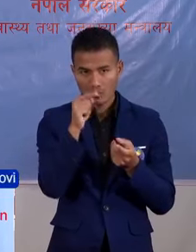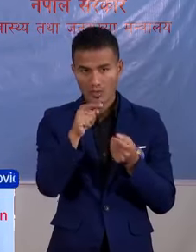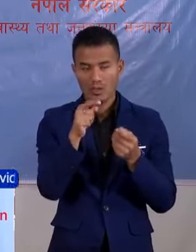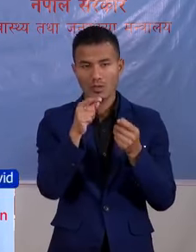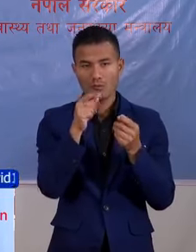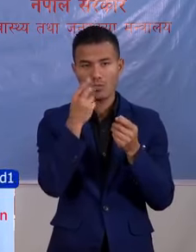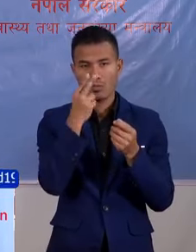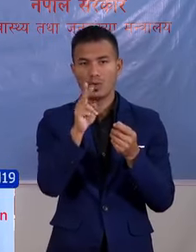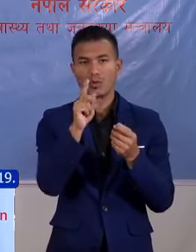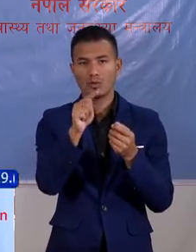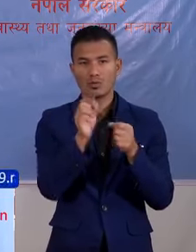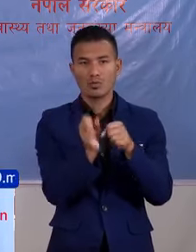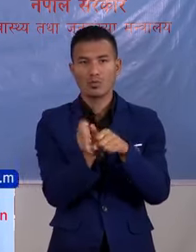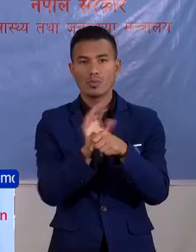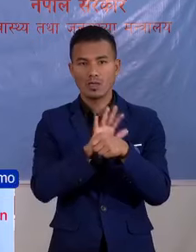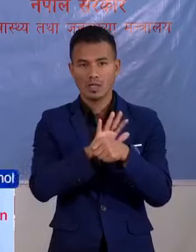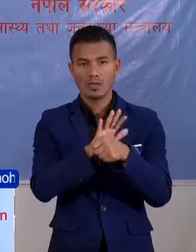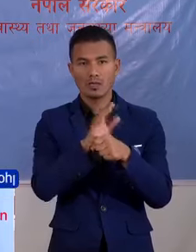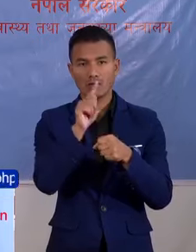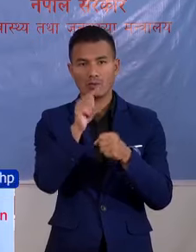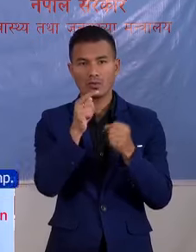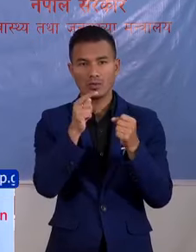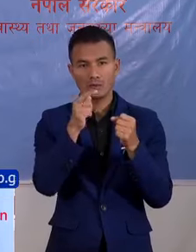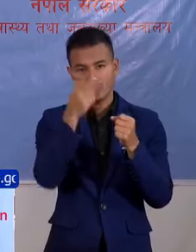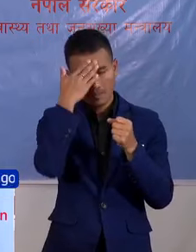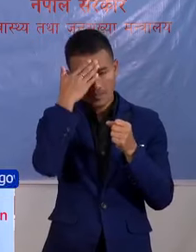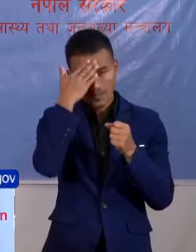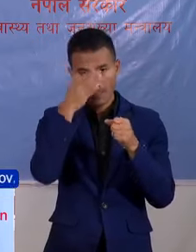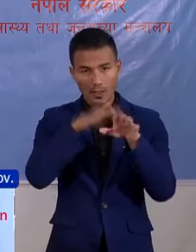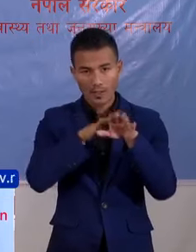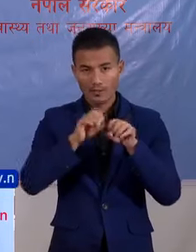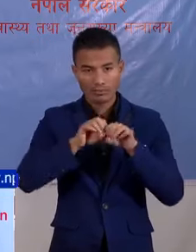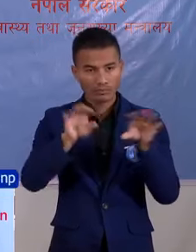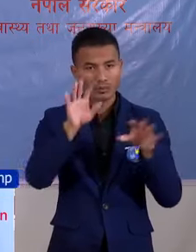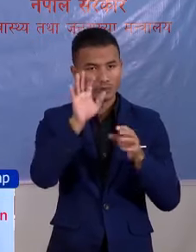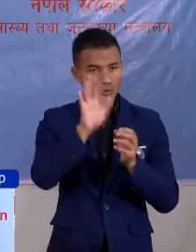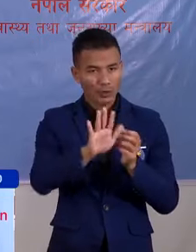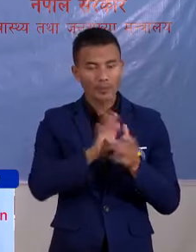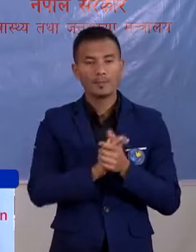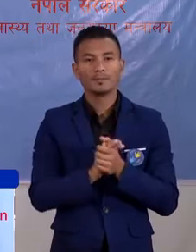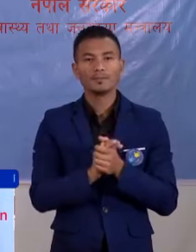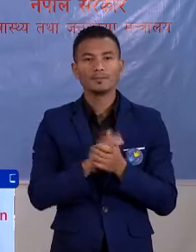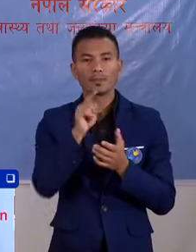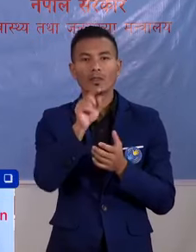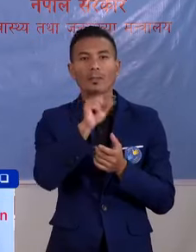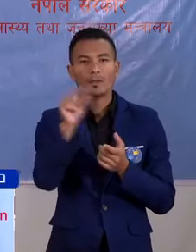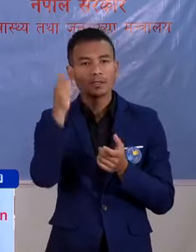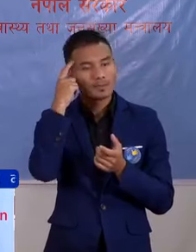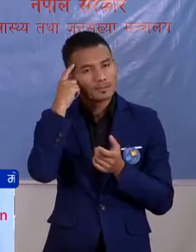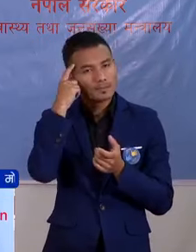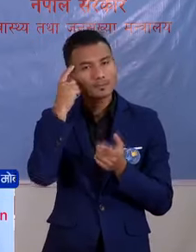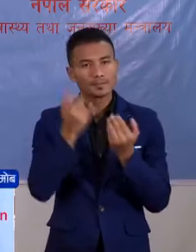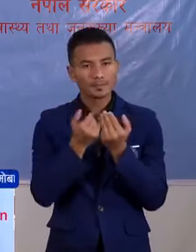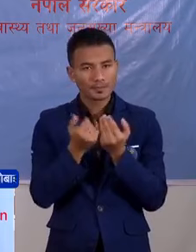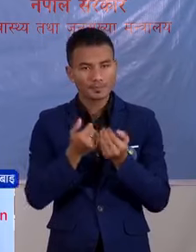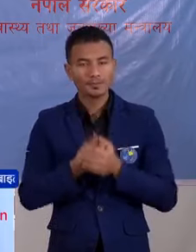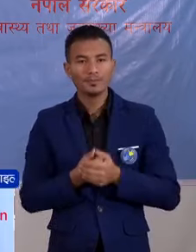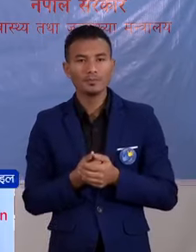फोकस बयको जुन कोविट को संक्रमन छो तेसलाई पनी मद्धे नजर राखेरा